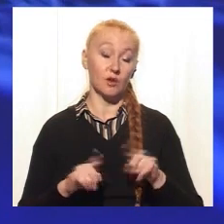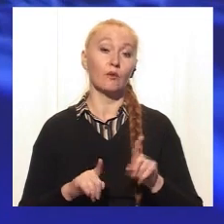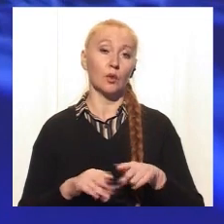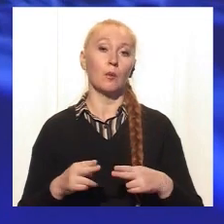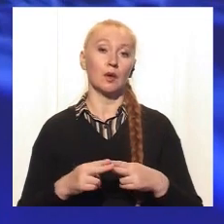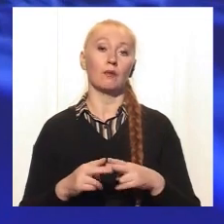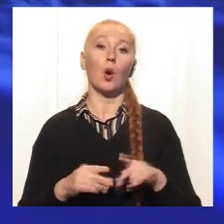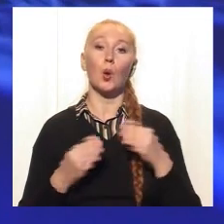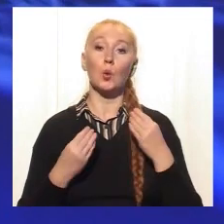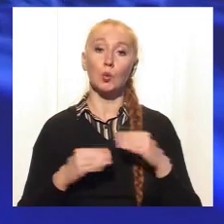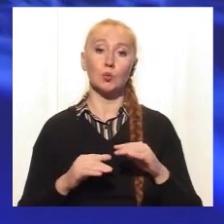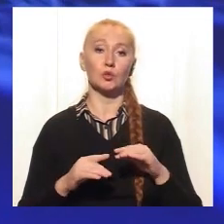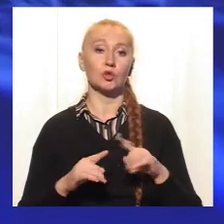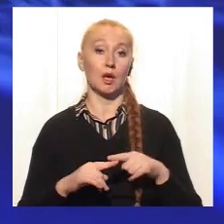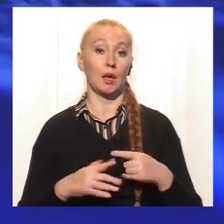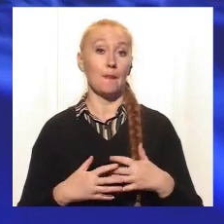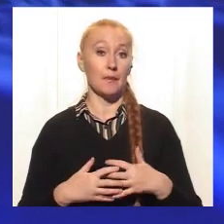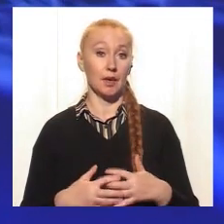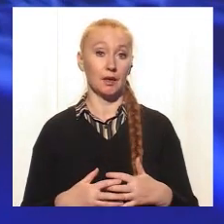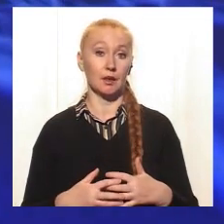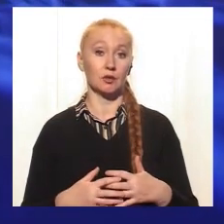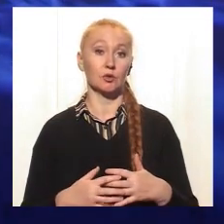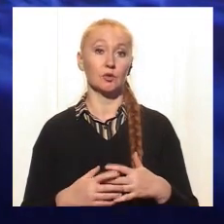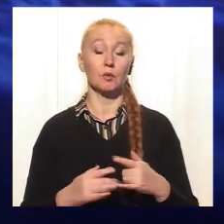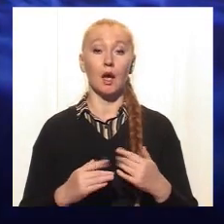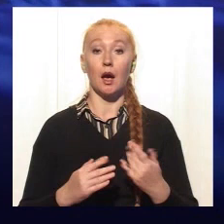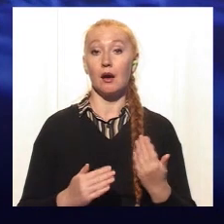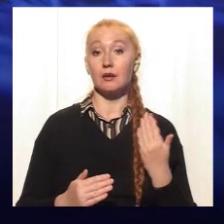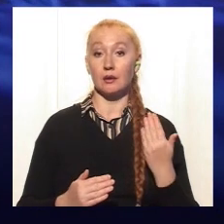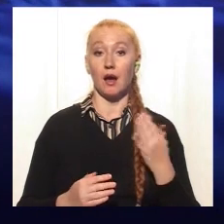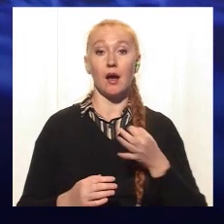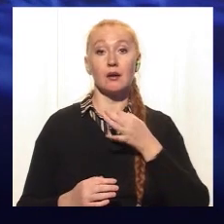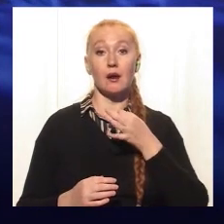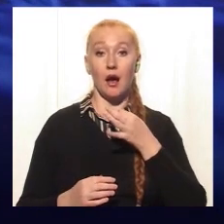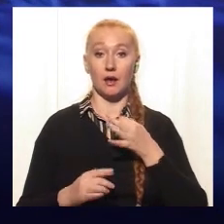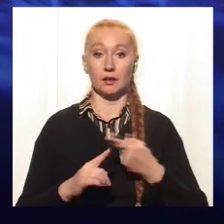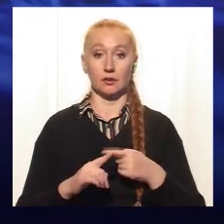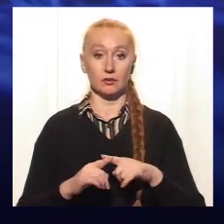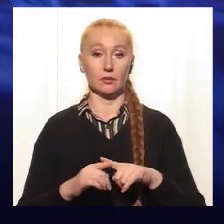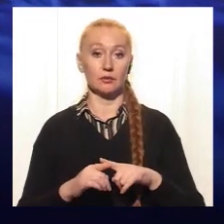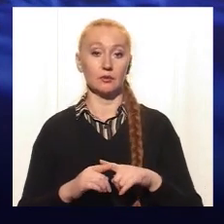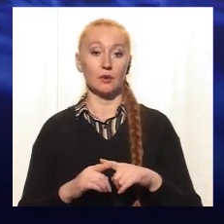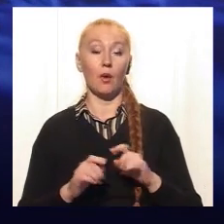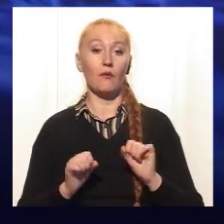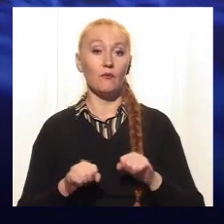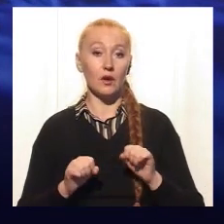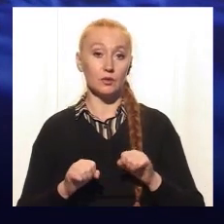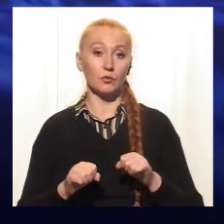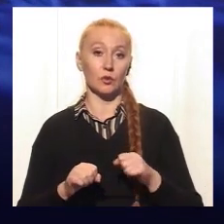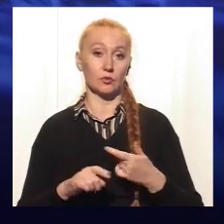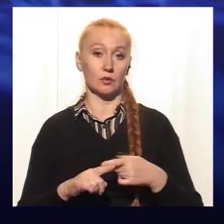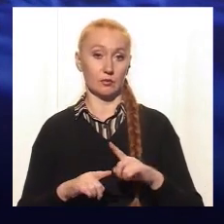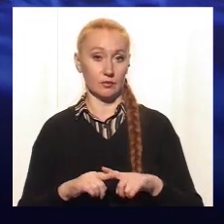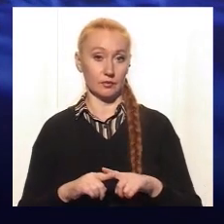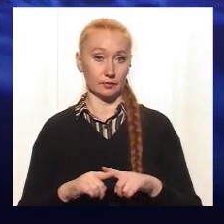беременности. Лучше, конечно, эту беременность предотвратить на этапе еще вот этом, вот, возможном, скажем